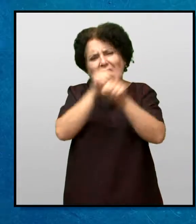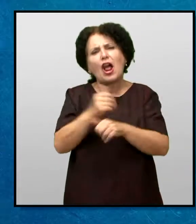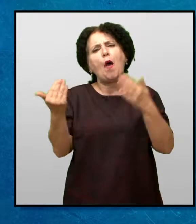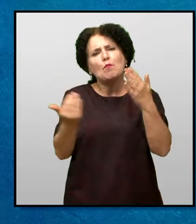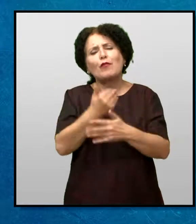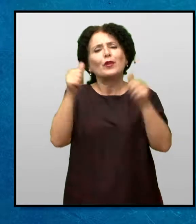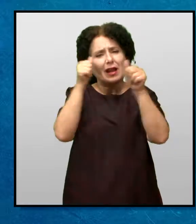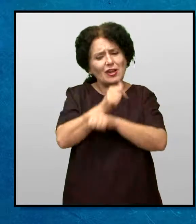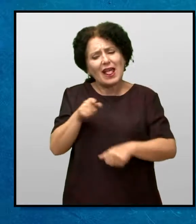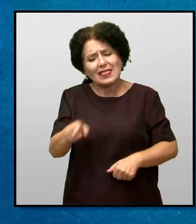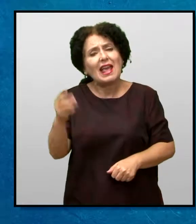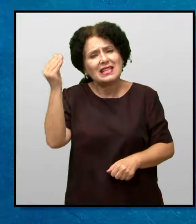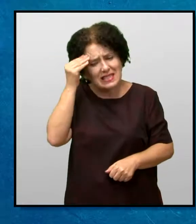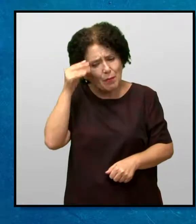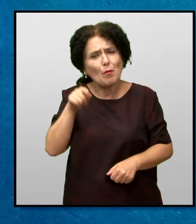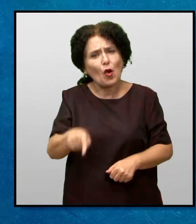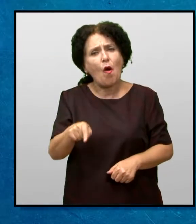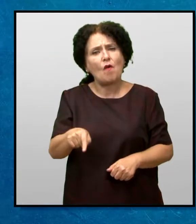Мери, запомни го тоа